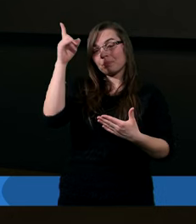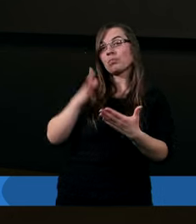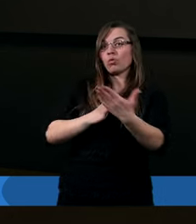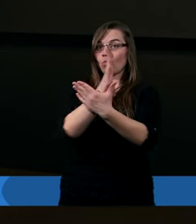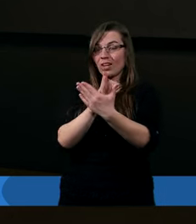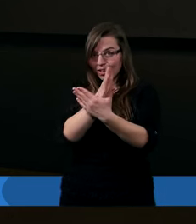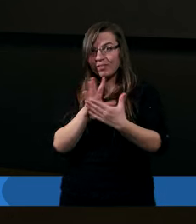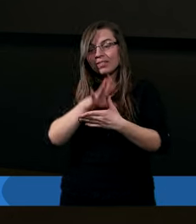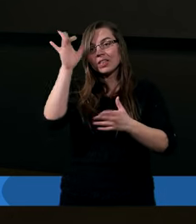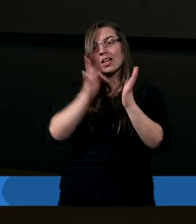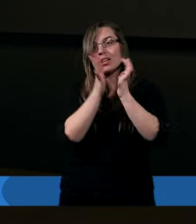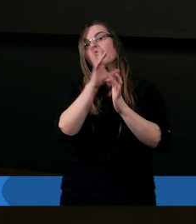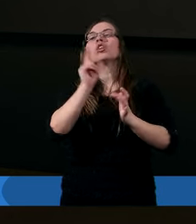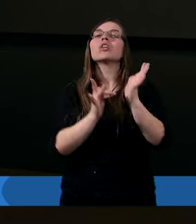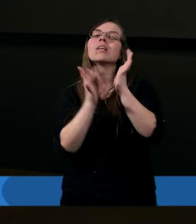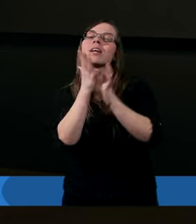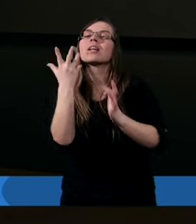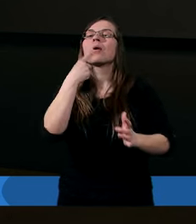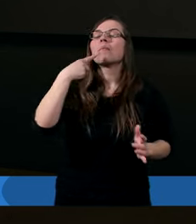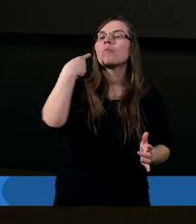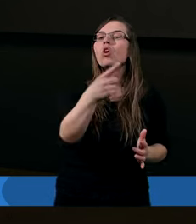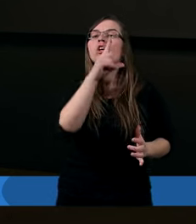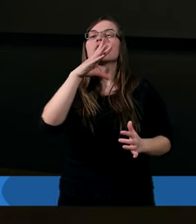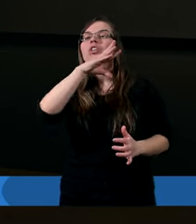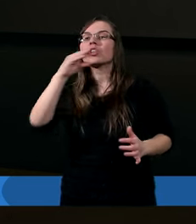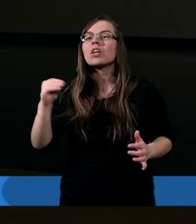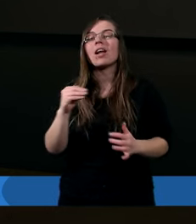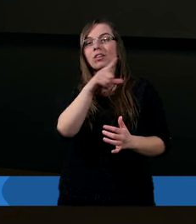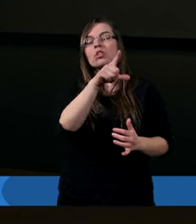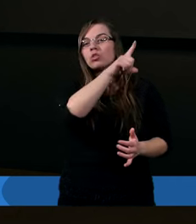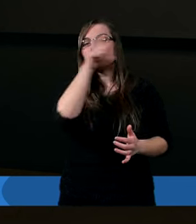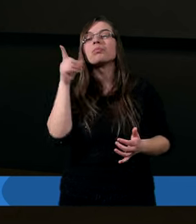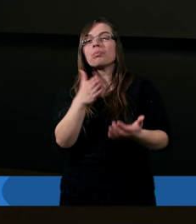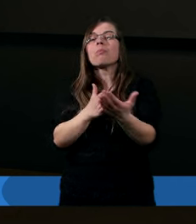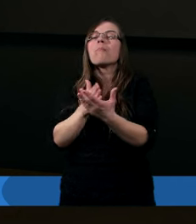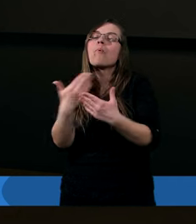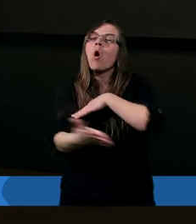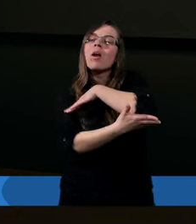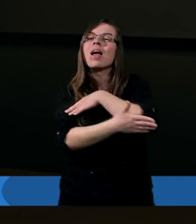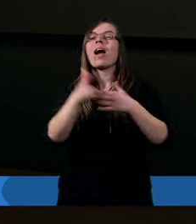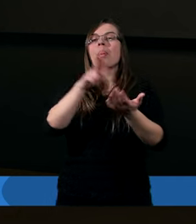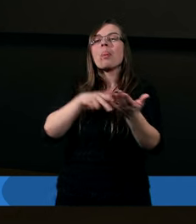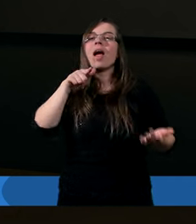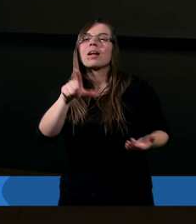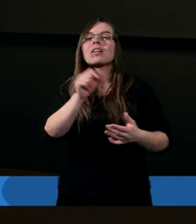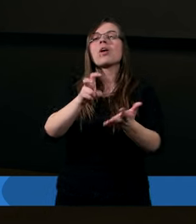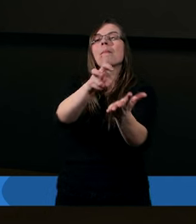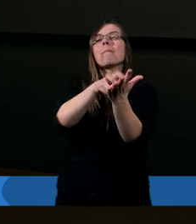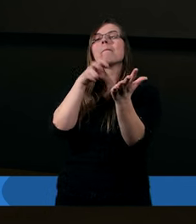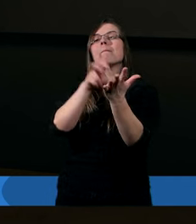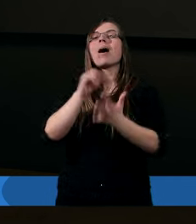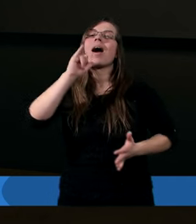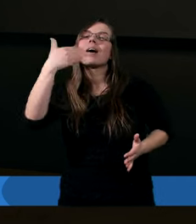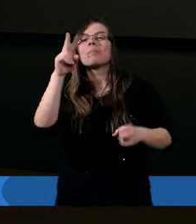w Niego? Czy Chrystus chce powiedzieć, że grzech ludzki polega na tym, że brak im